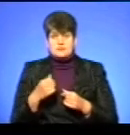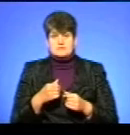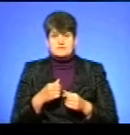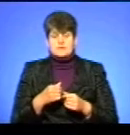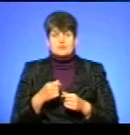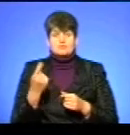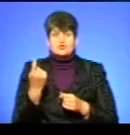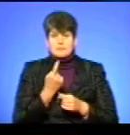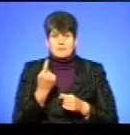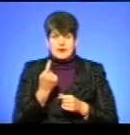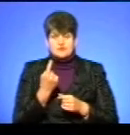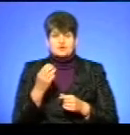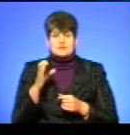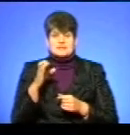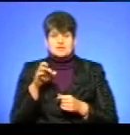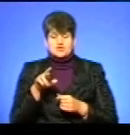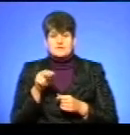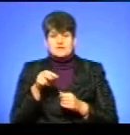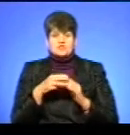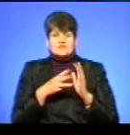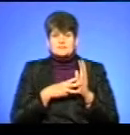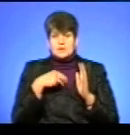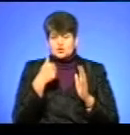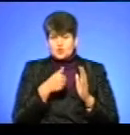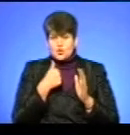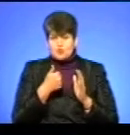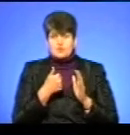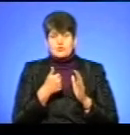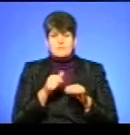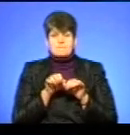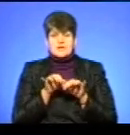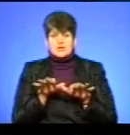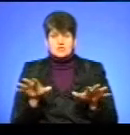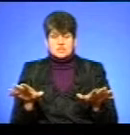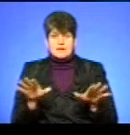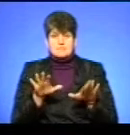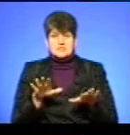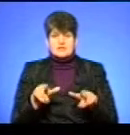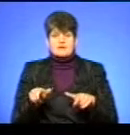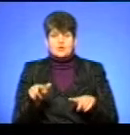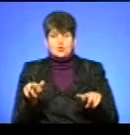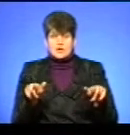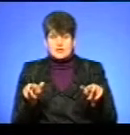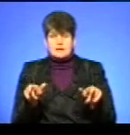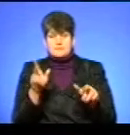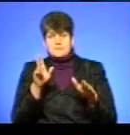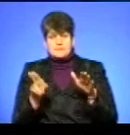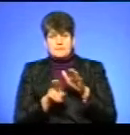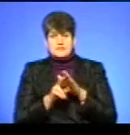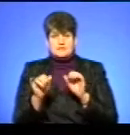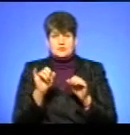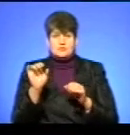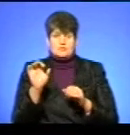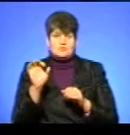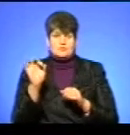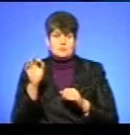з 1 січня 2018 року мережа місцевих доріг відійшла під керівництво облдержадміністрації